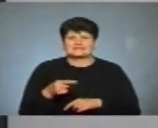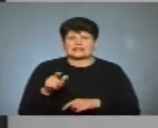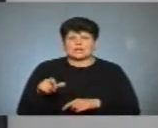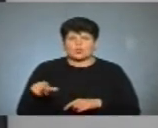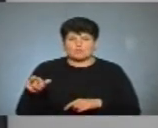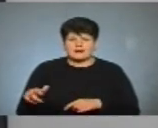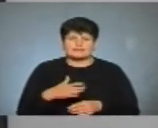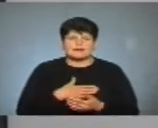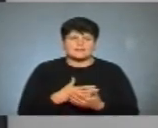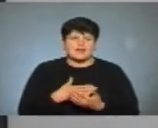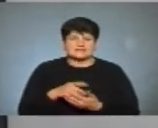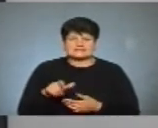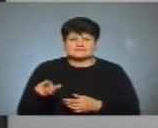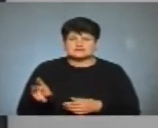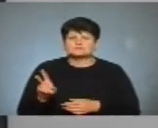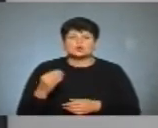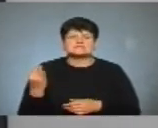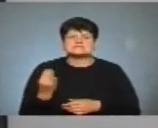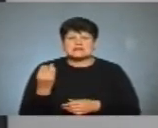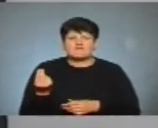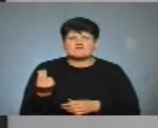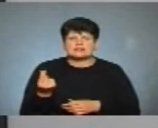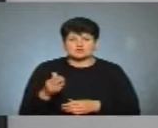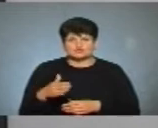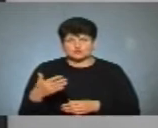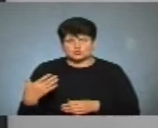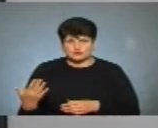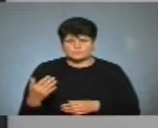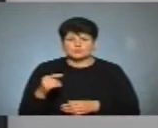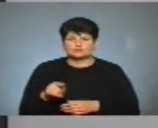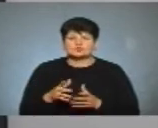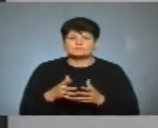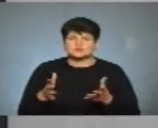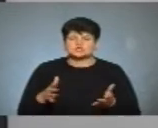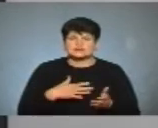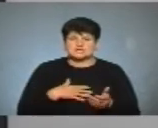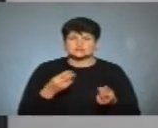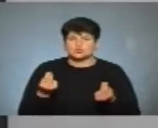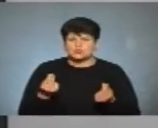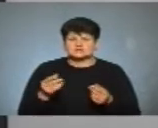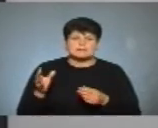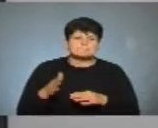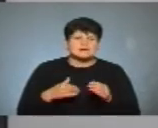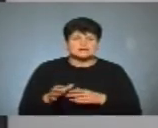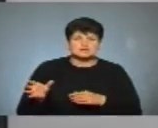активістам, чи будь-кому, хто цікавиться фінансовою стороною. Тому що більшість наших коштів, практично всі,